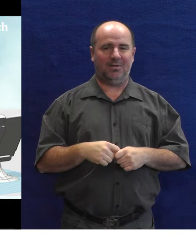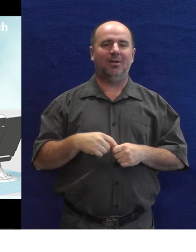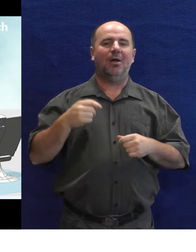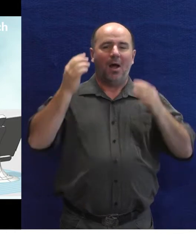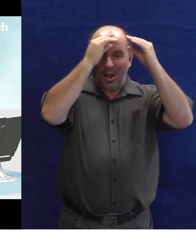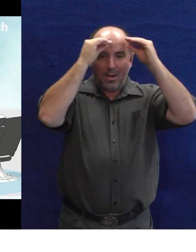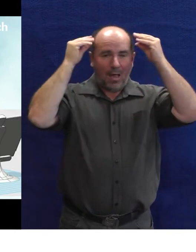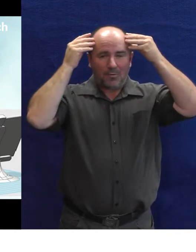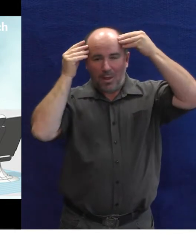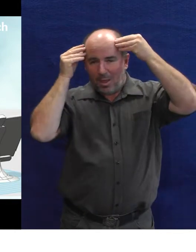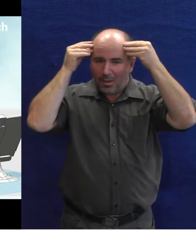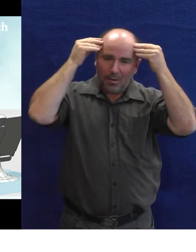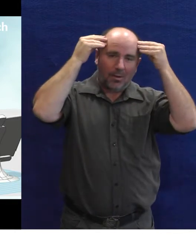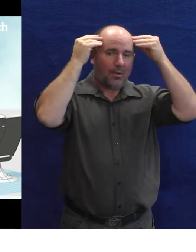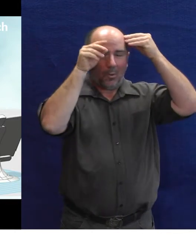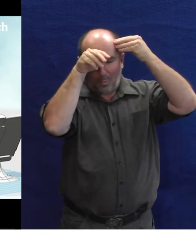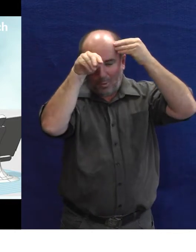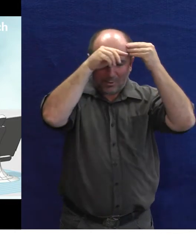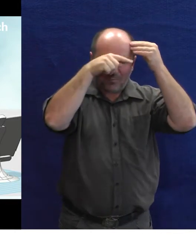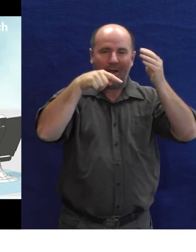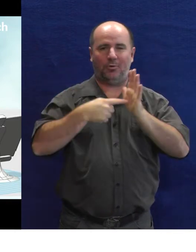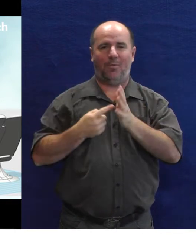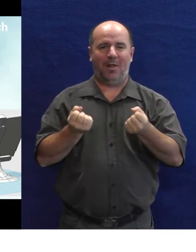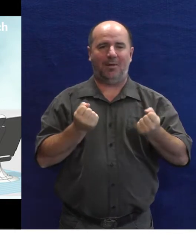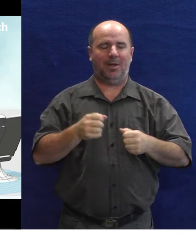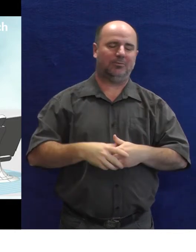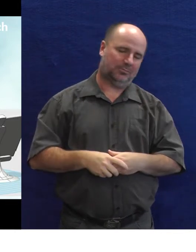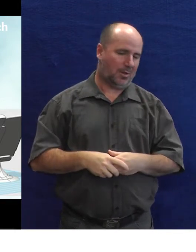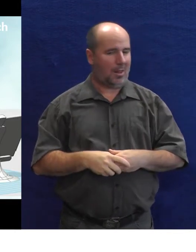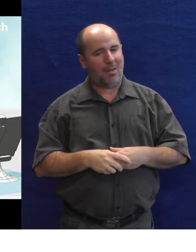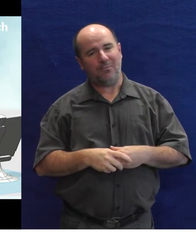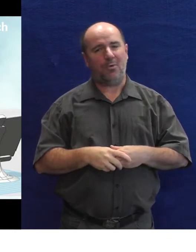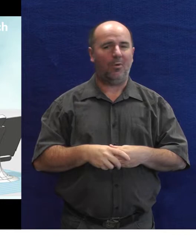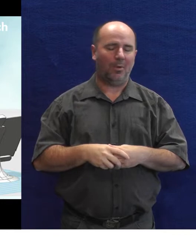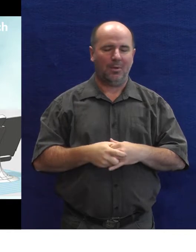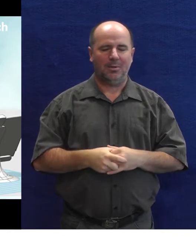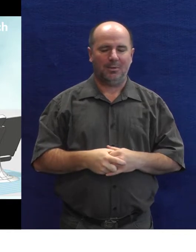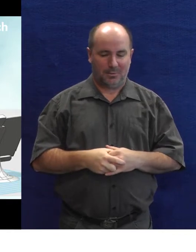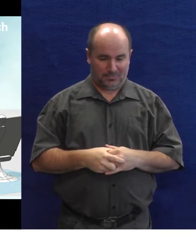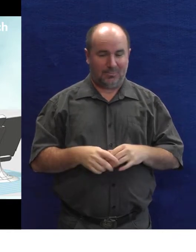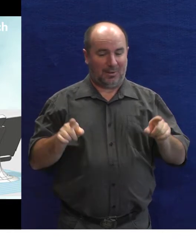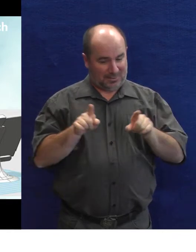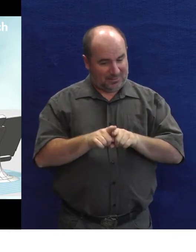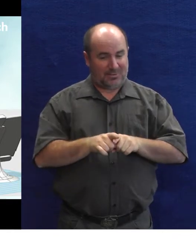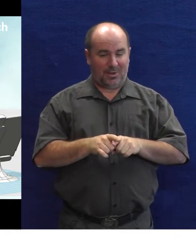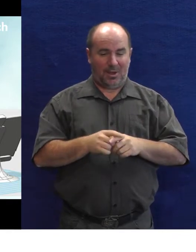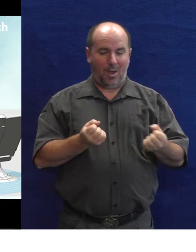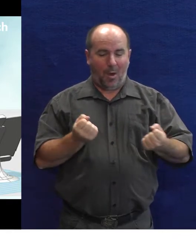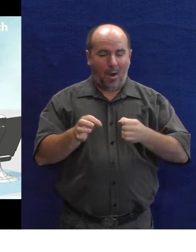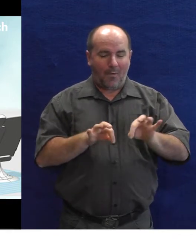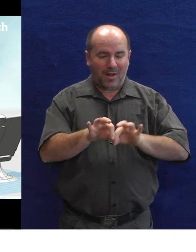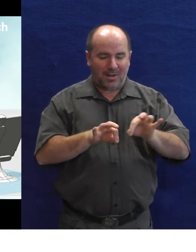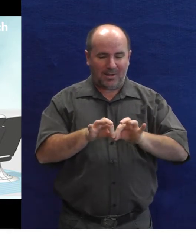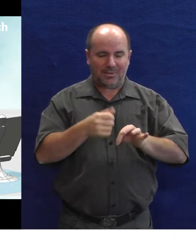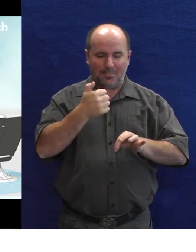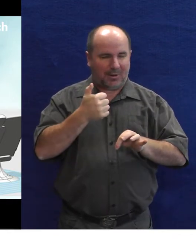na myš, hlavové ukazovátko. dá se vyrobit ovládací prvky pro